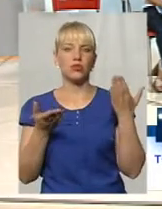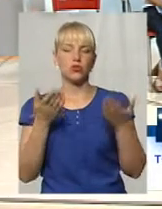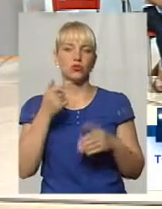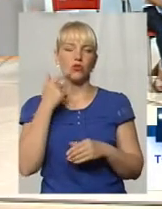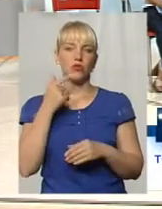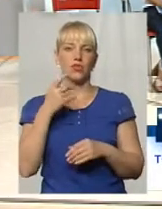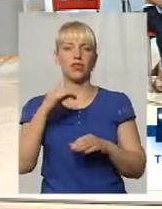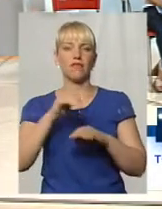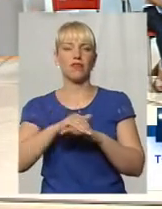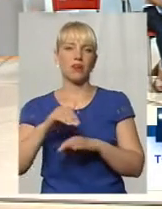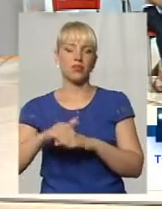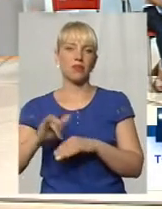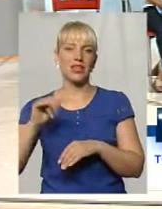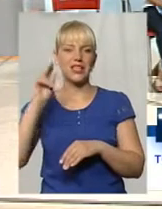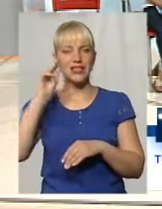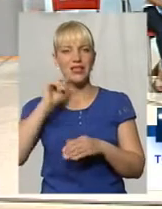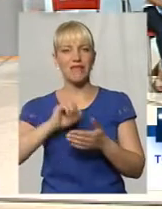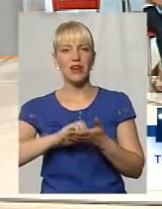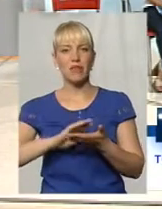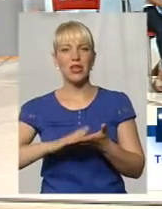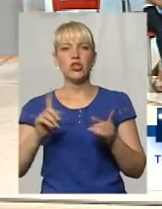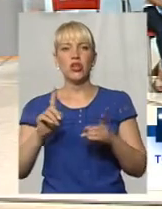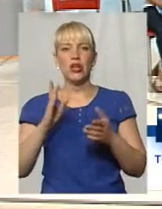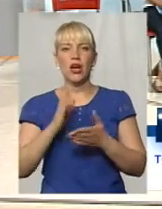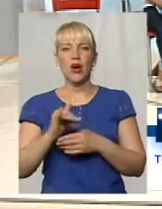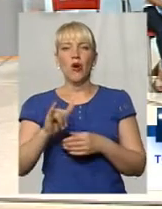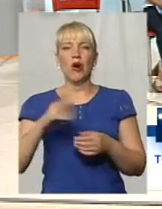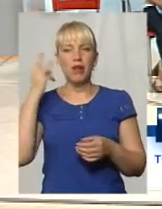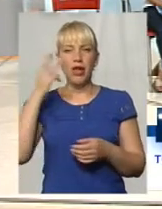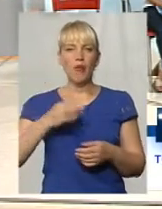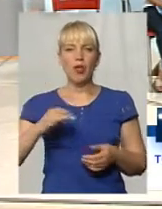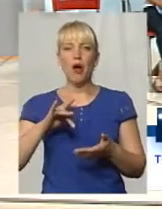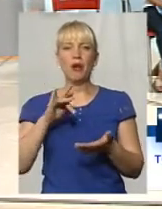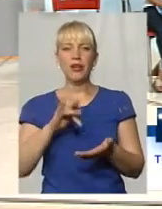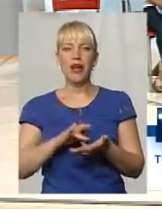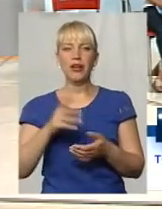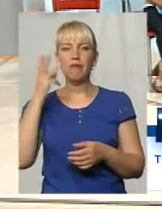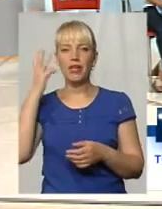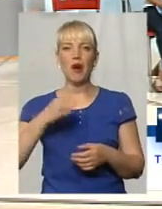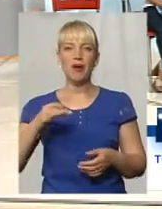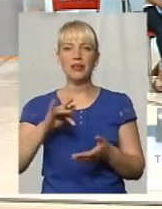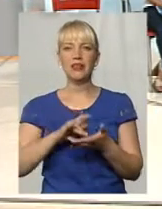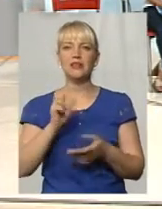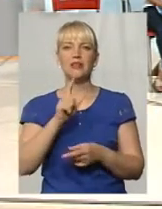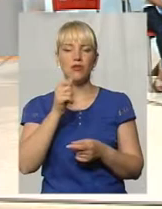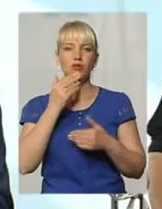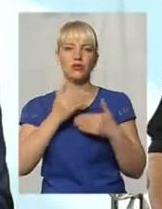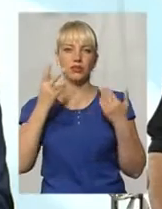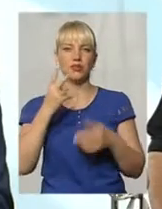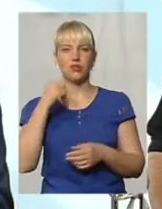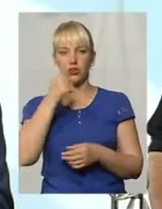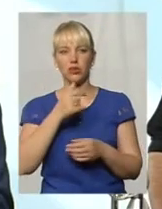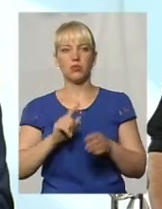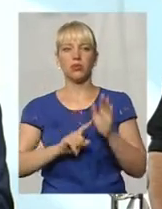фактами, цифрами? Що маємо в Хмельницькому обласному центрі? В Хмельницькому обласному центрі за останні два роки задокументовано п'ять